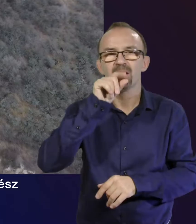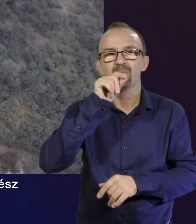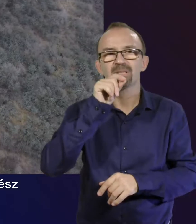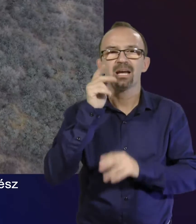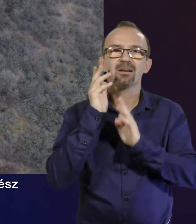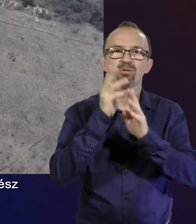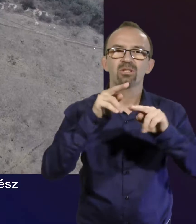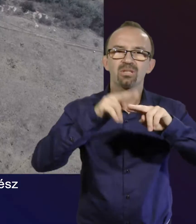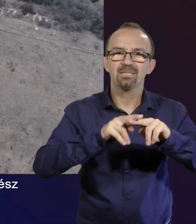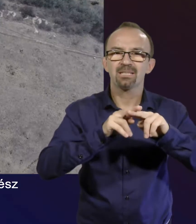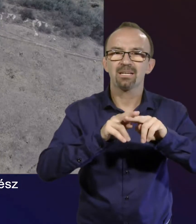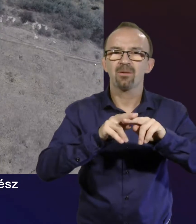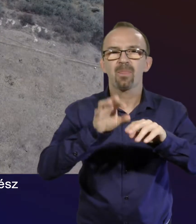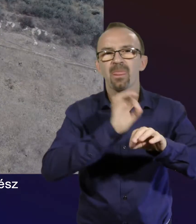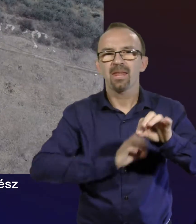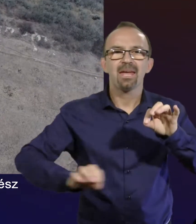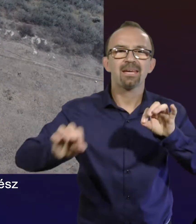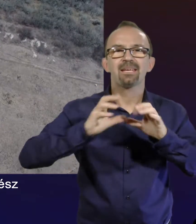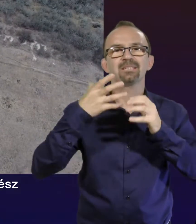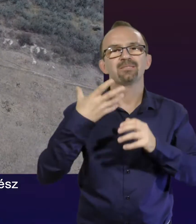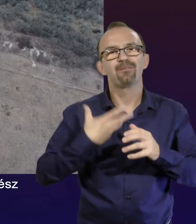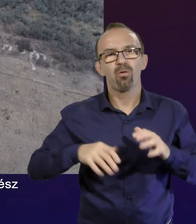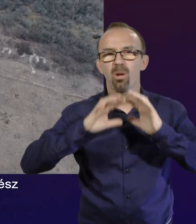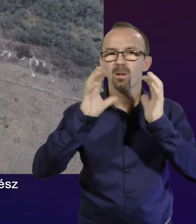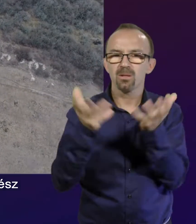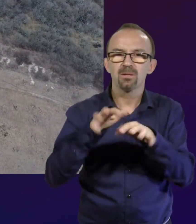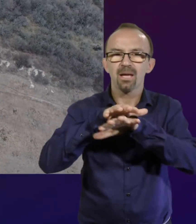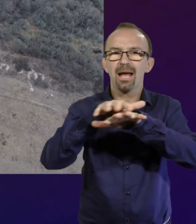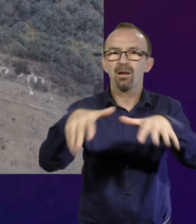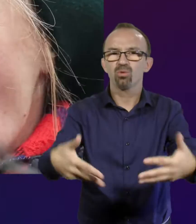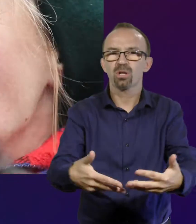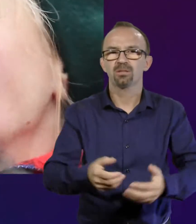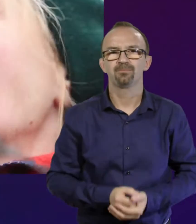madárvonulási rendszerek egész földünket átfogó hálózatát.